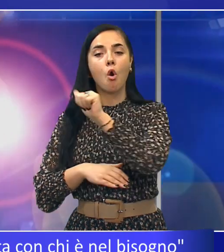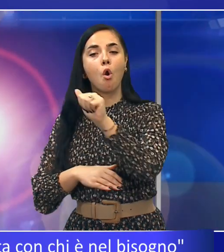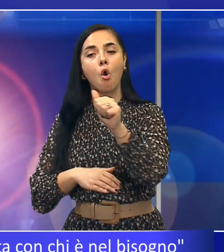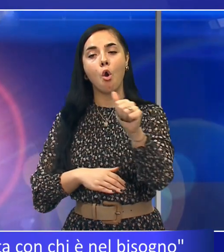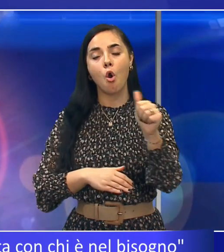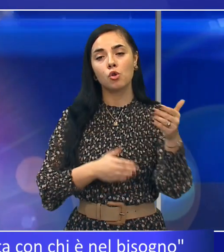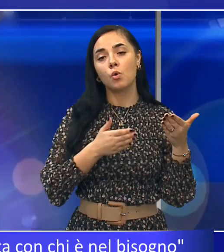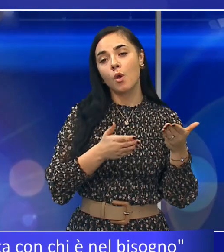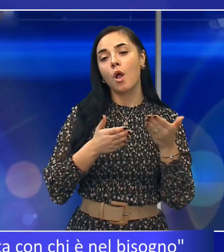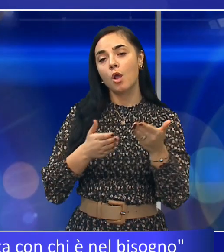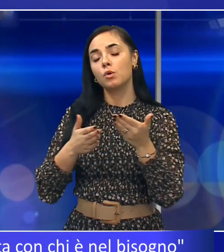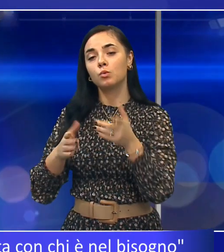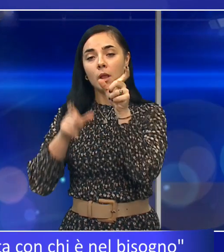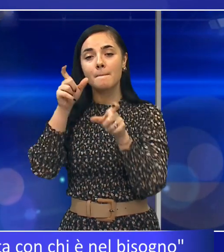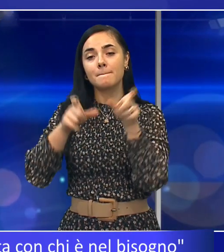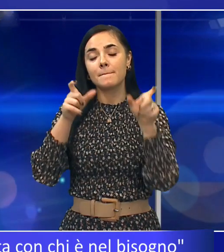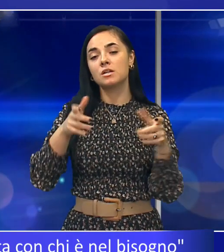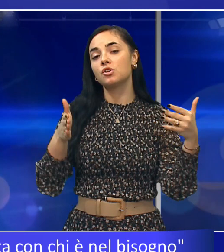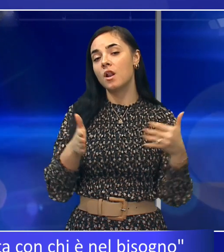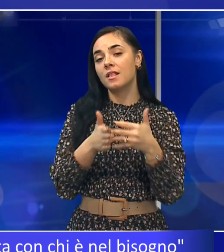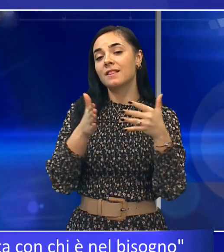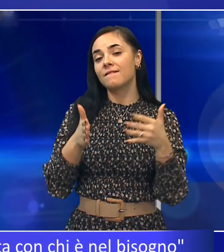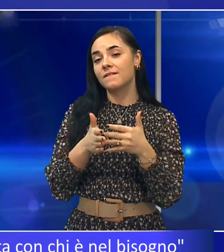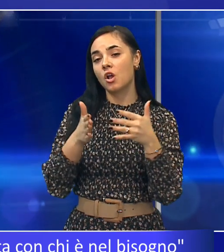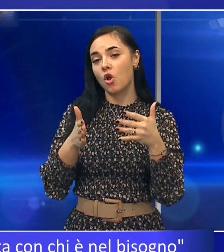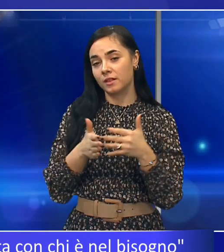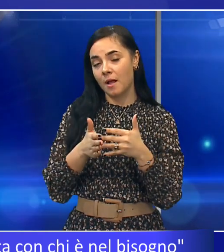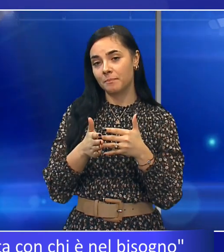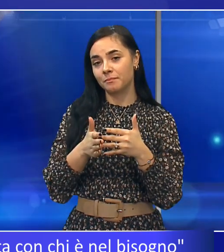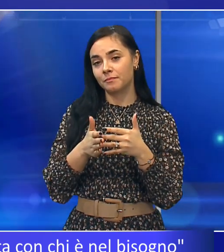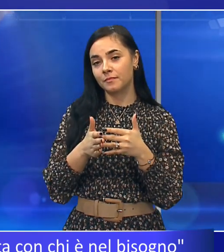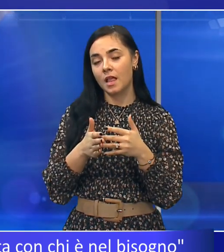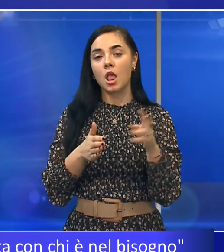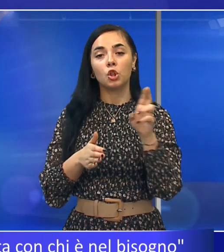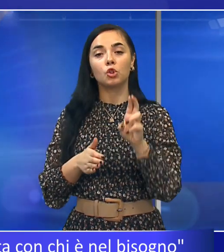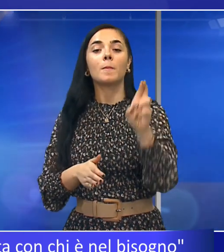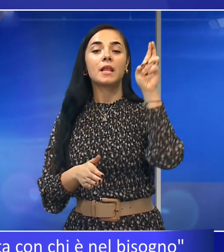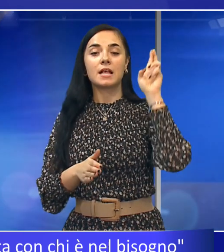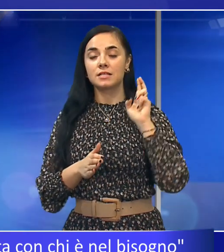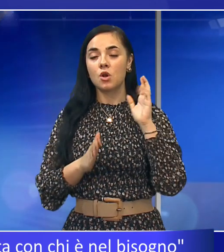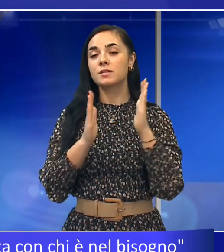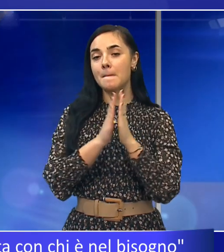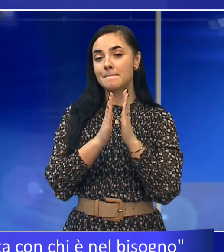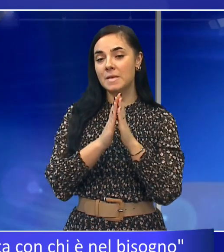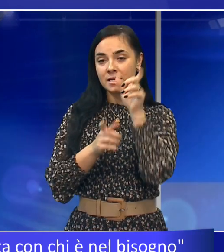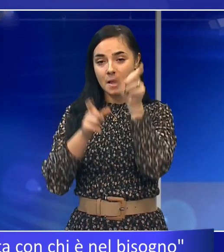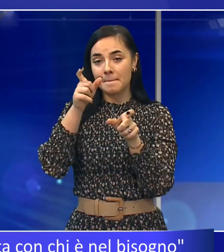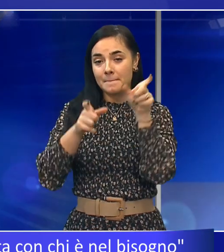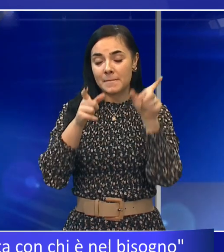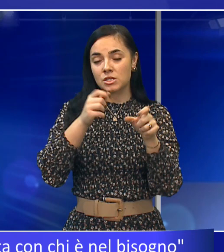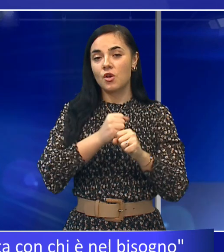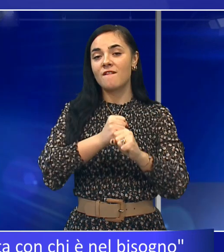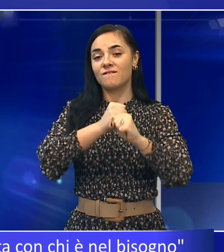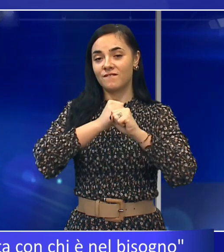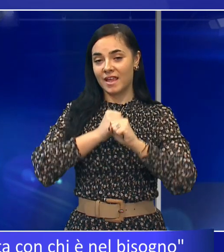in difficoltà. Durante la messa della domenica i fedeli hanno scritto su